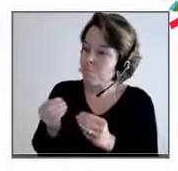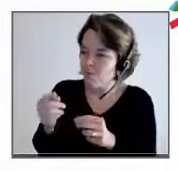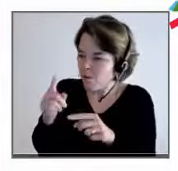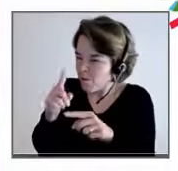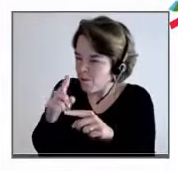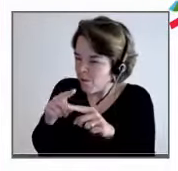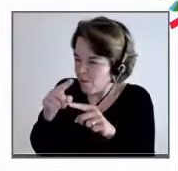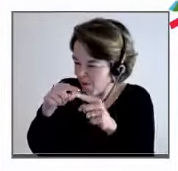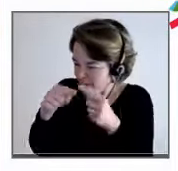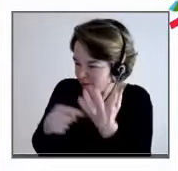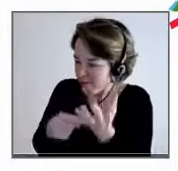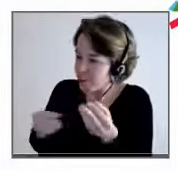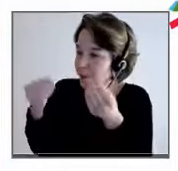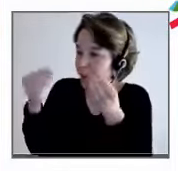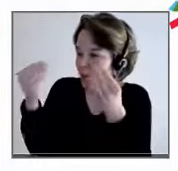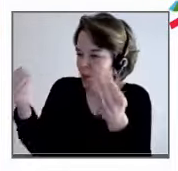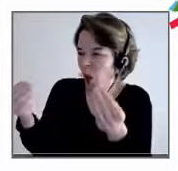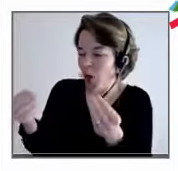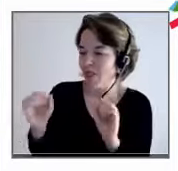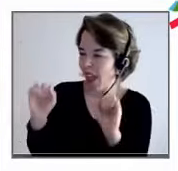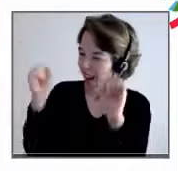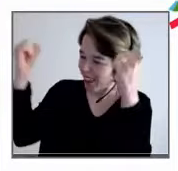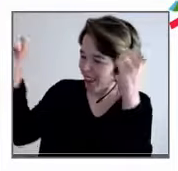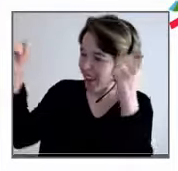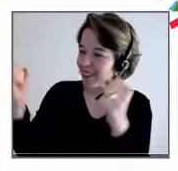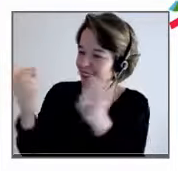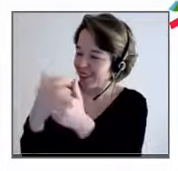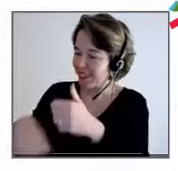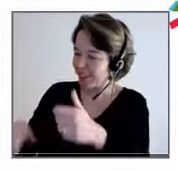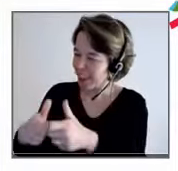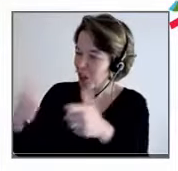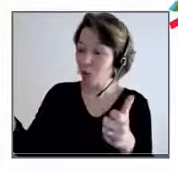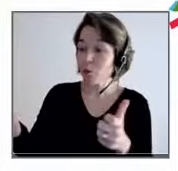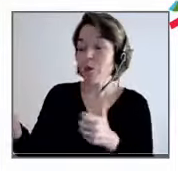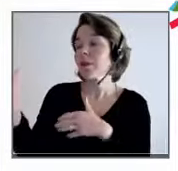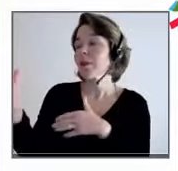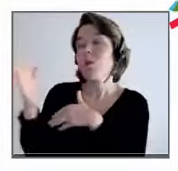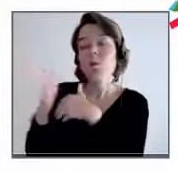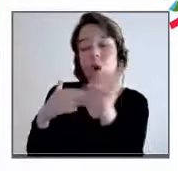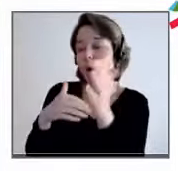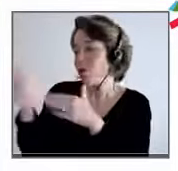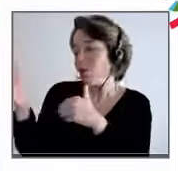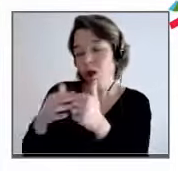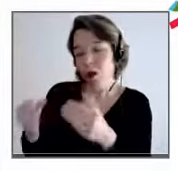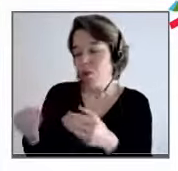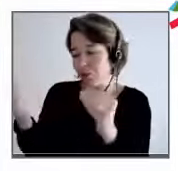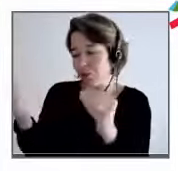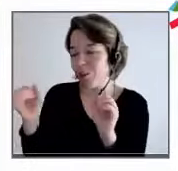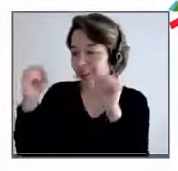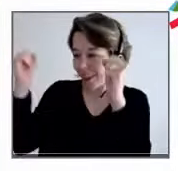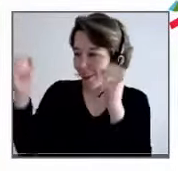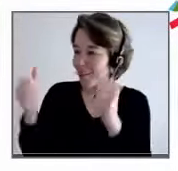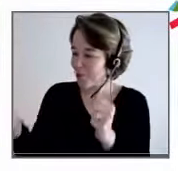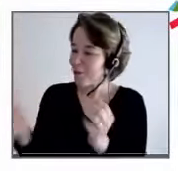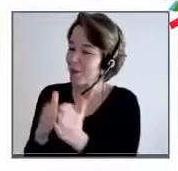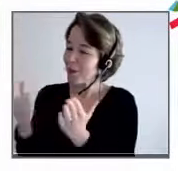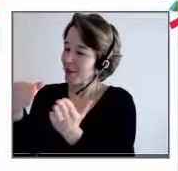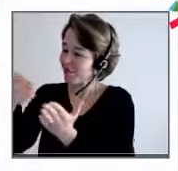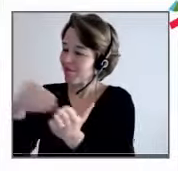bonheur au travail, par exemple, vous agace. Vous en avez fait un livre avec l'économiste, ou du moins l'injonction du bonheur au travail,